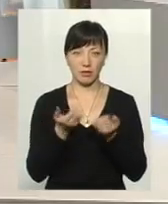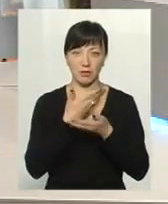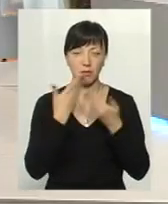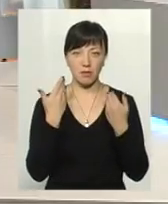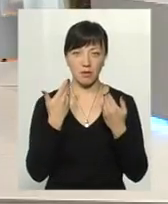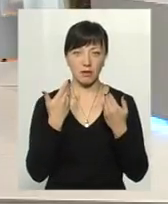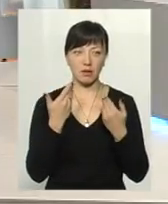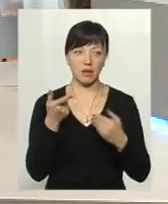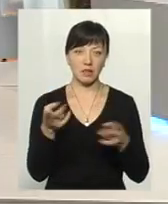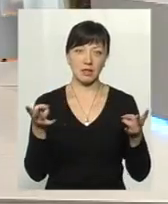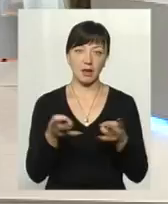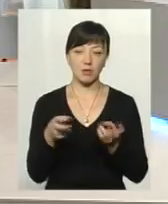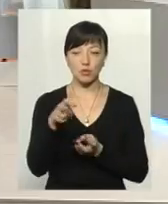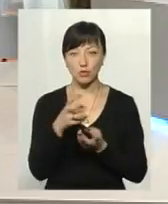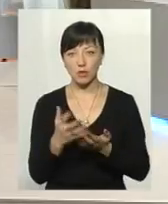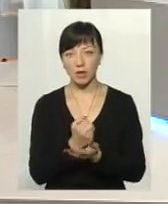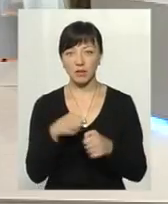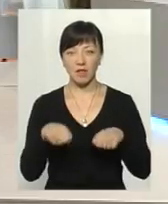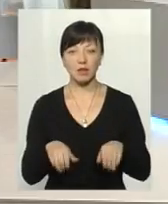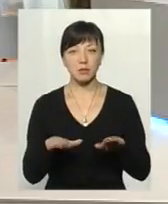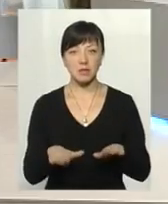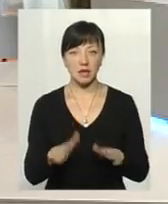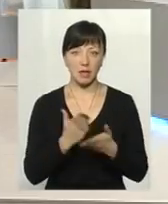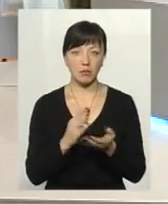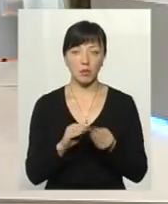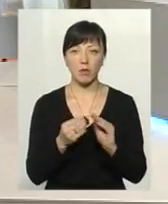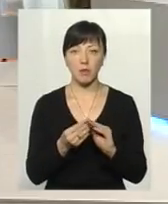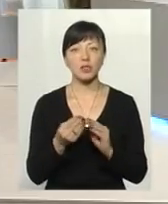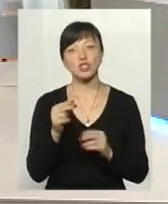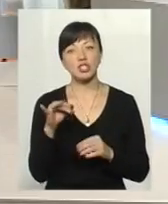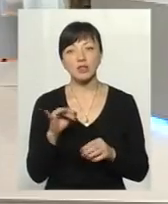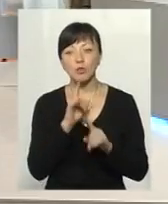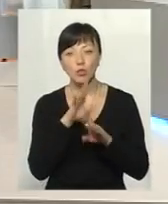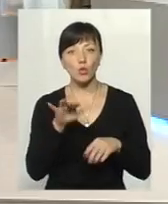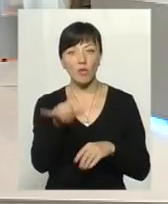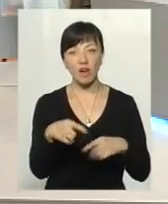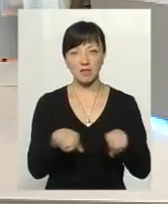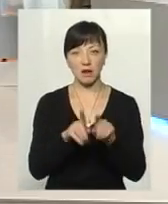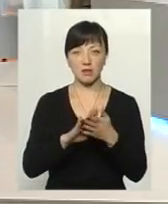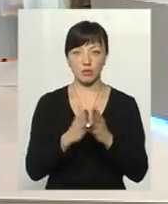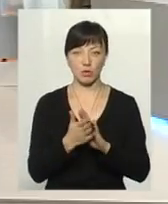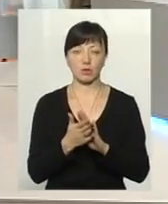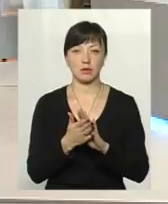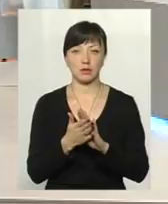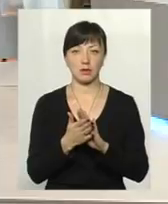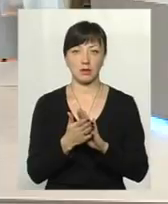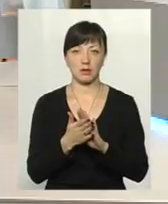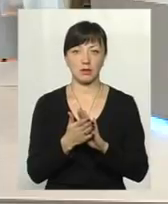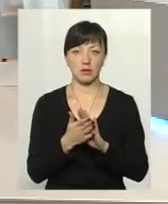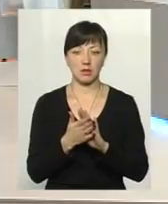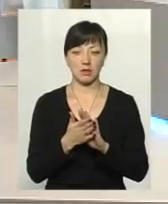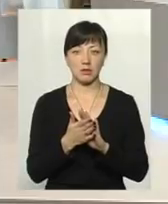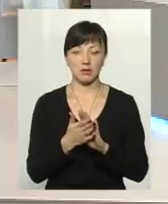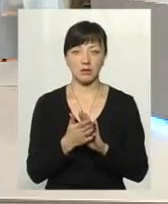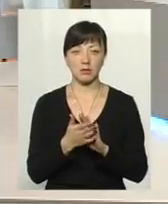отримали. Їх треба десь вишукувати владі на місцях. Тобто є проблема. От, чи не станеться така ситуація безпосередньо,